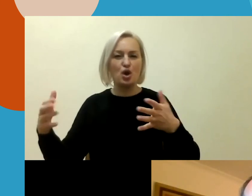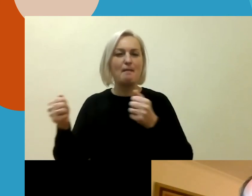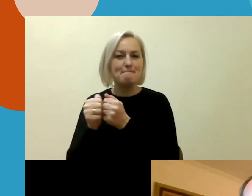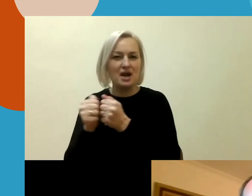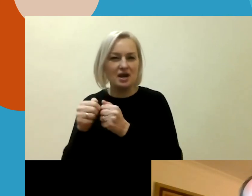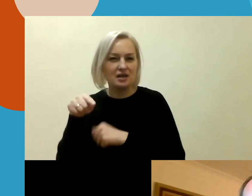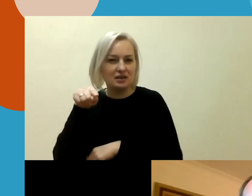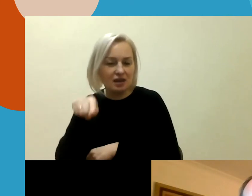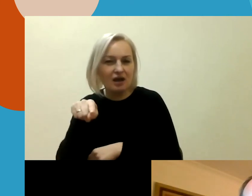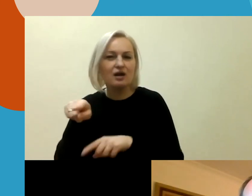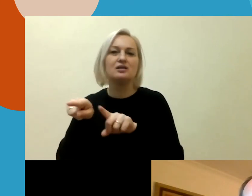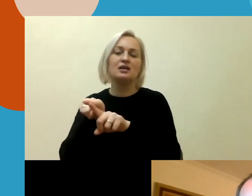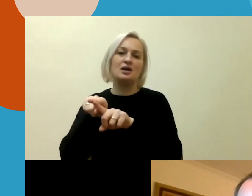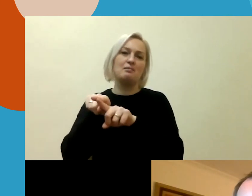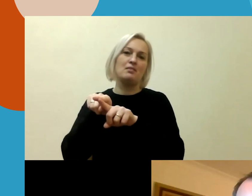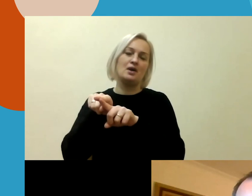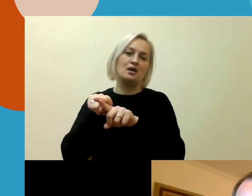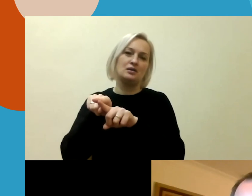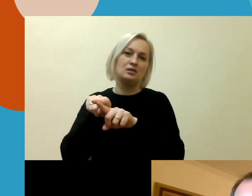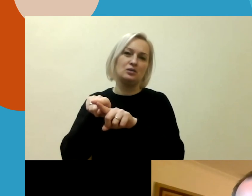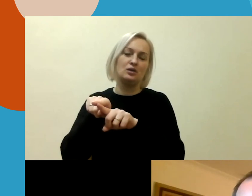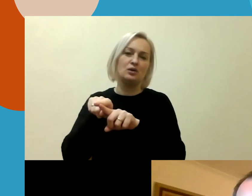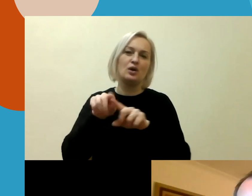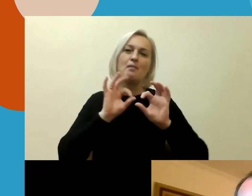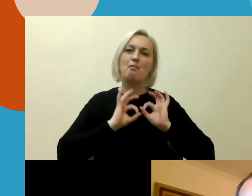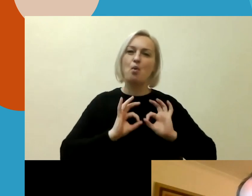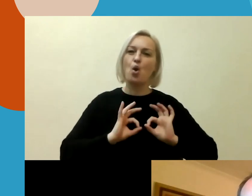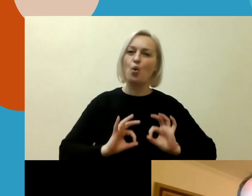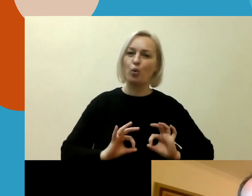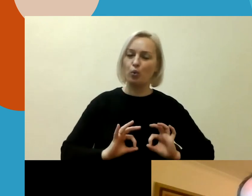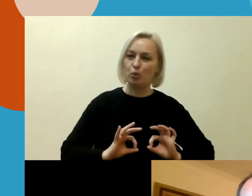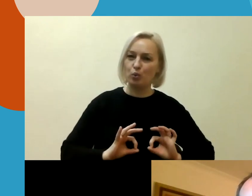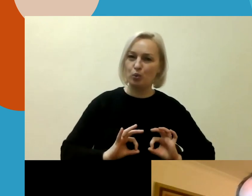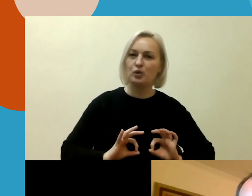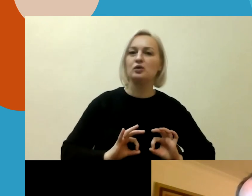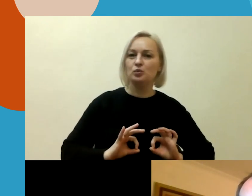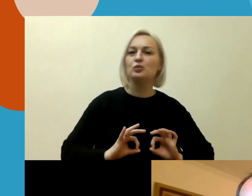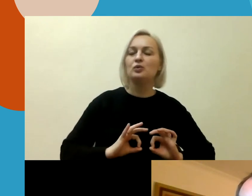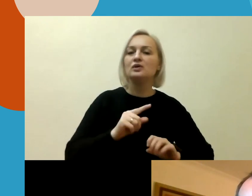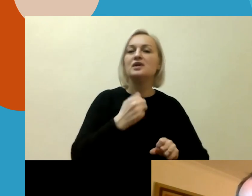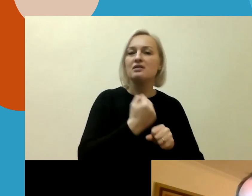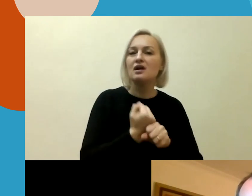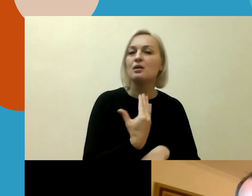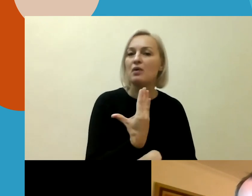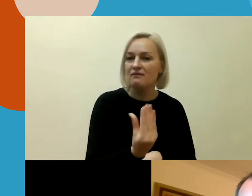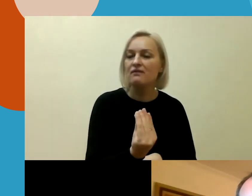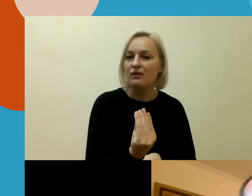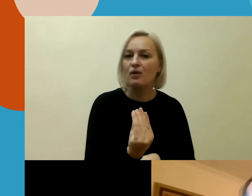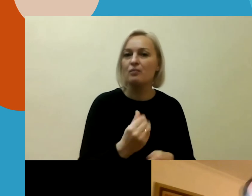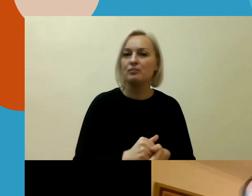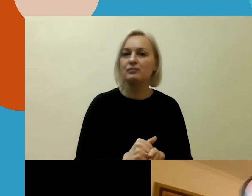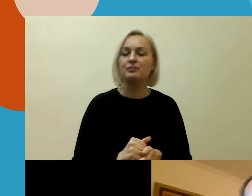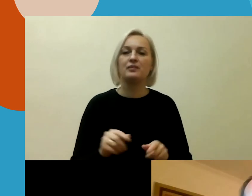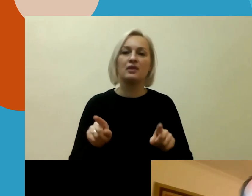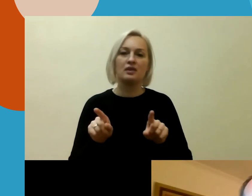prokuratūros veiksmus, tai kažkas panašaus buvo